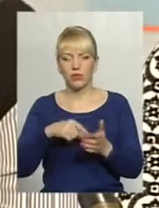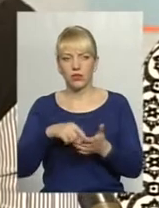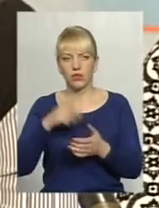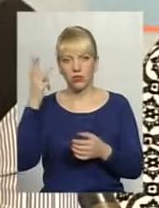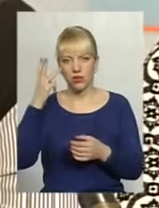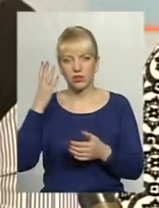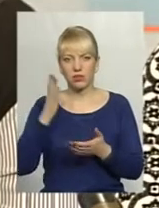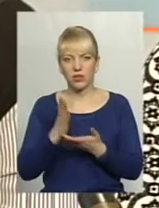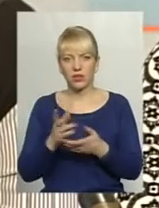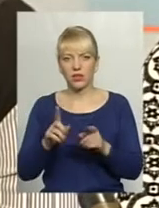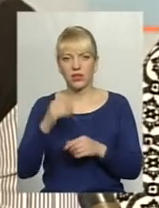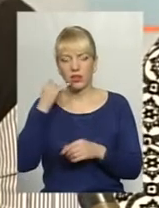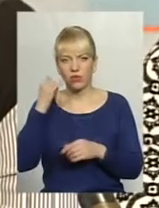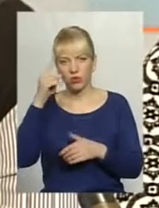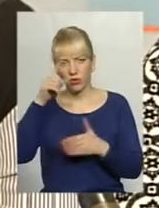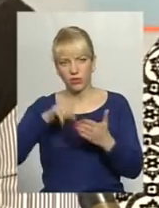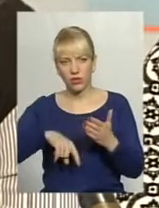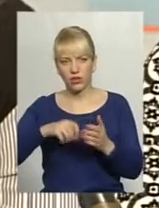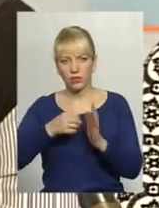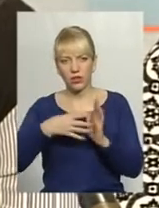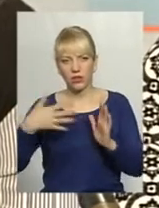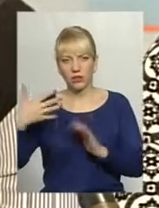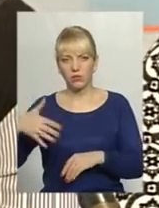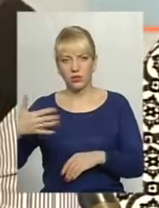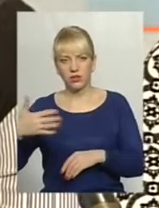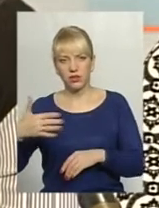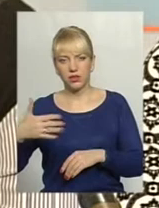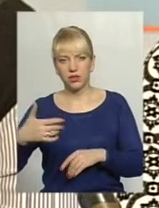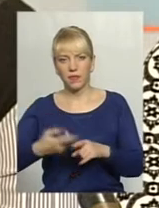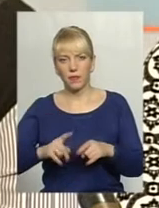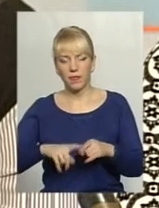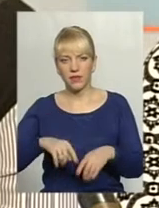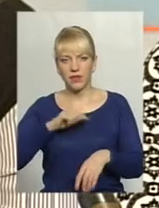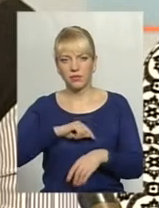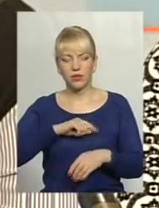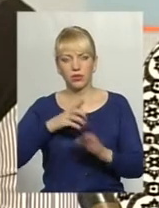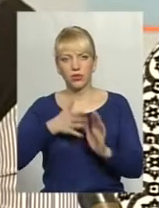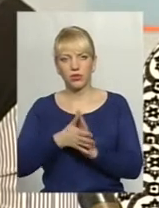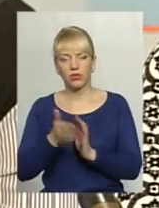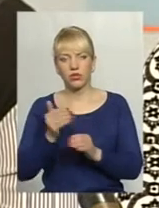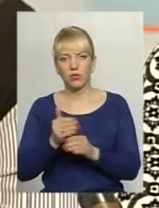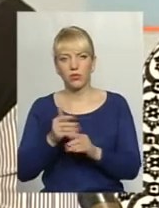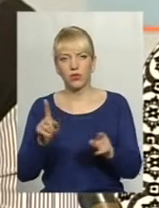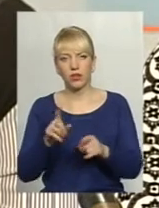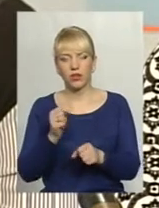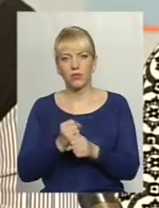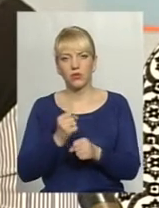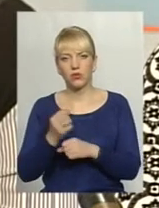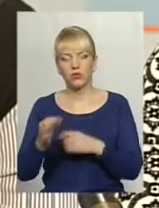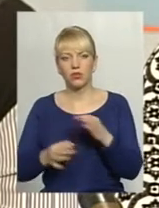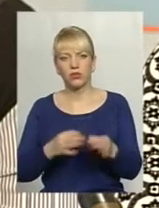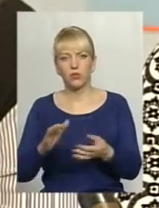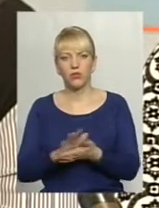Хмельницькому існує телефон довіри 1550. Це психологічна допомога, яка працює цілодобово,